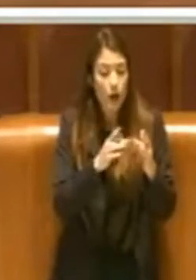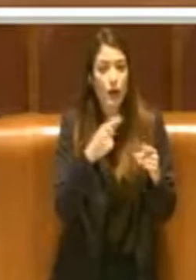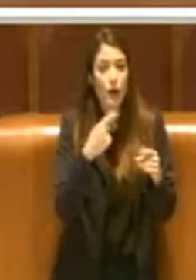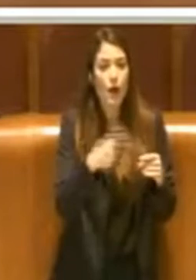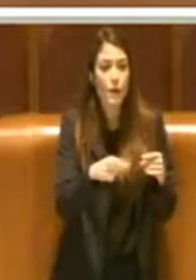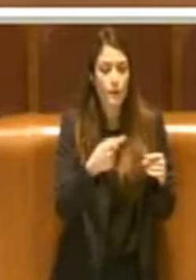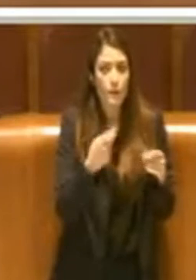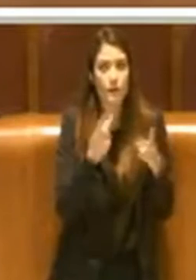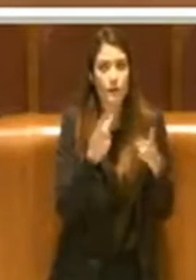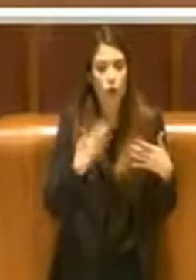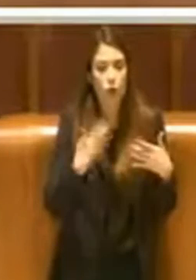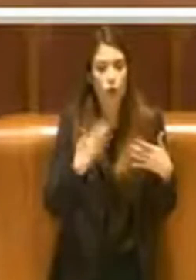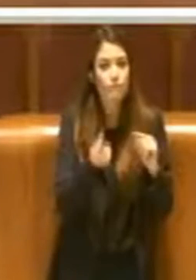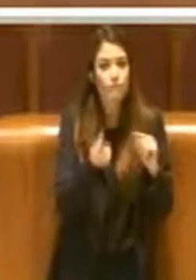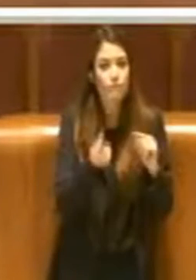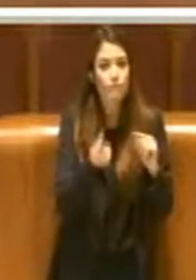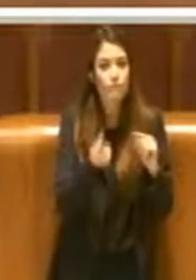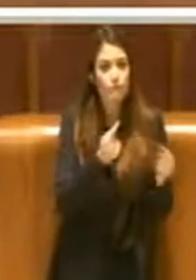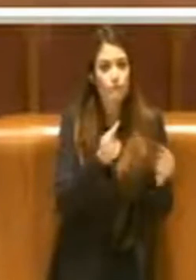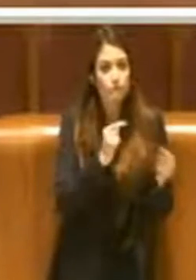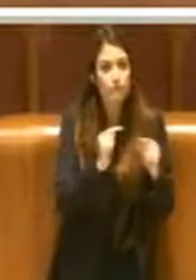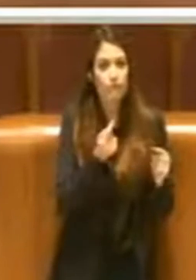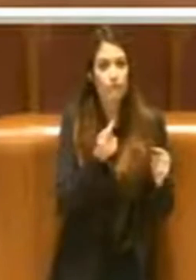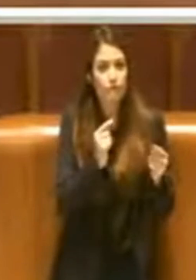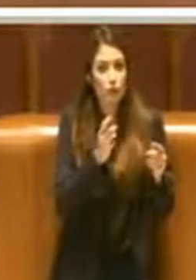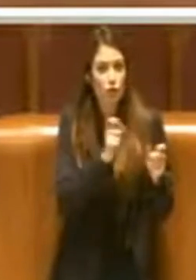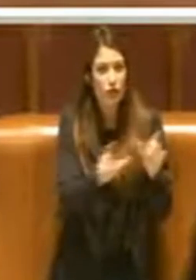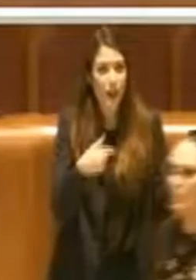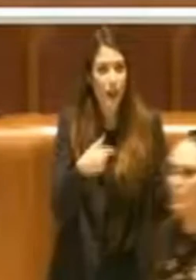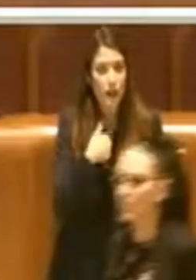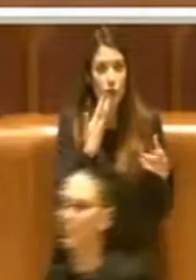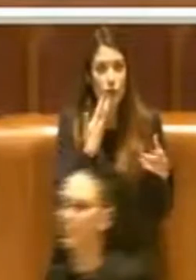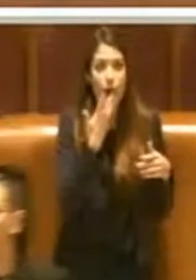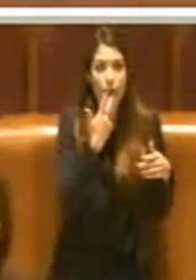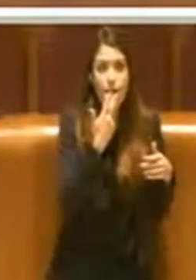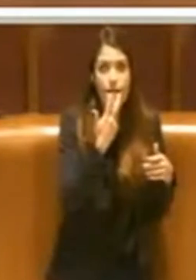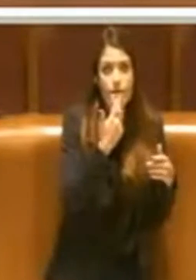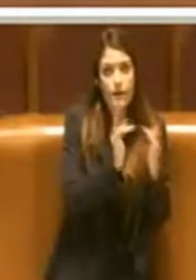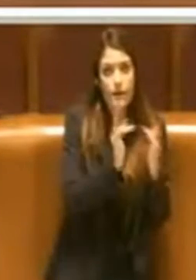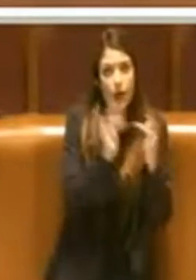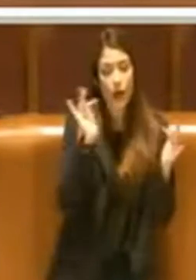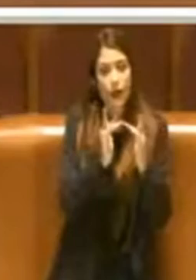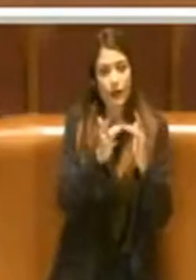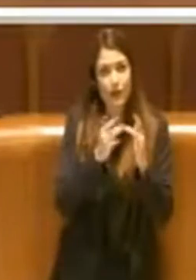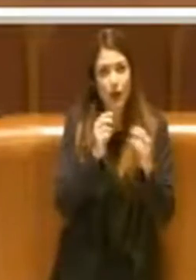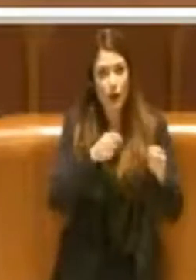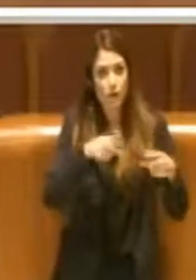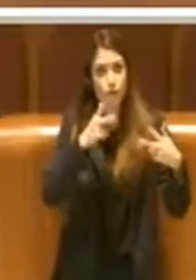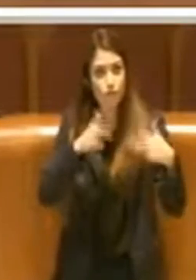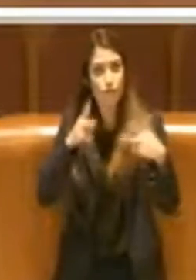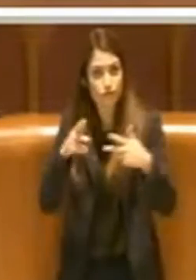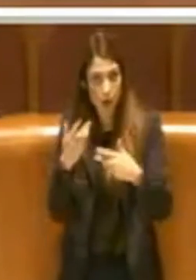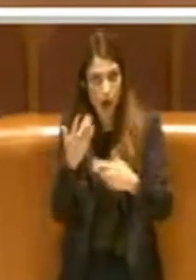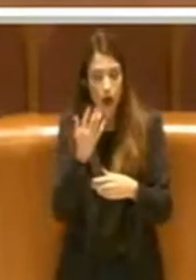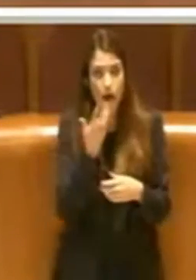dibattito al cittadino, non solo, anche su questo tema, ricordo,